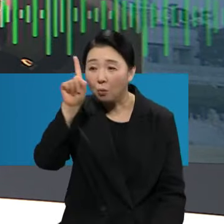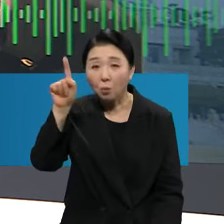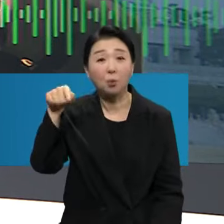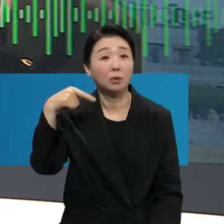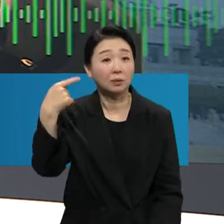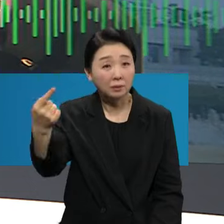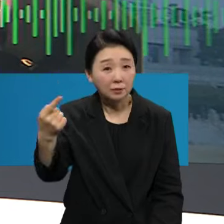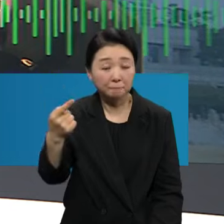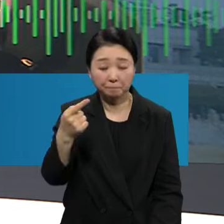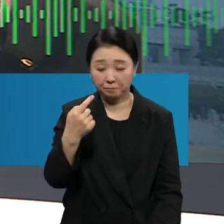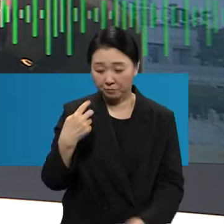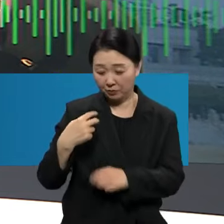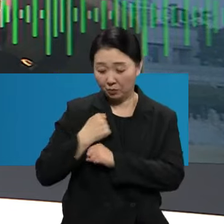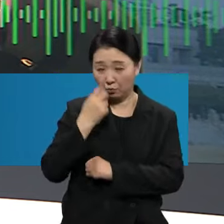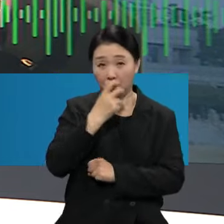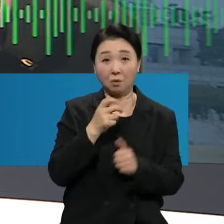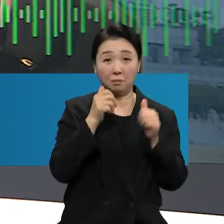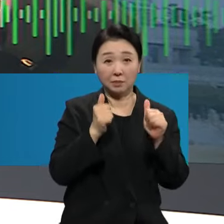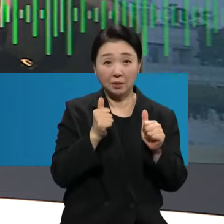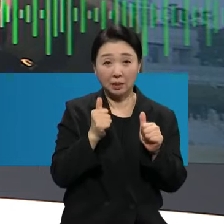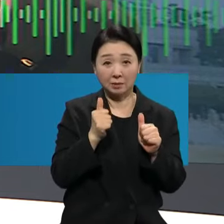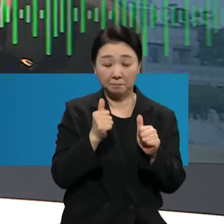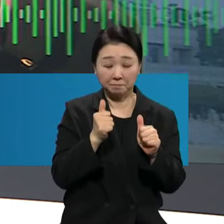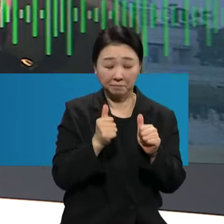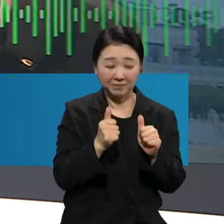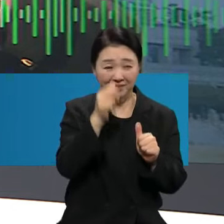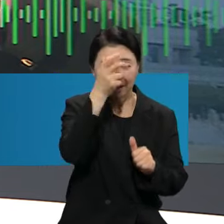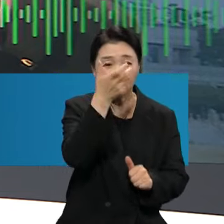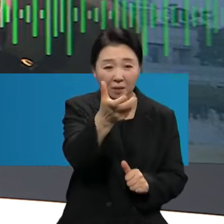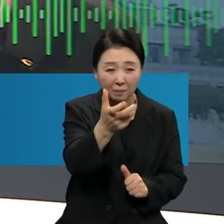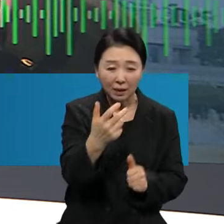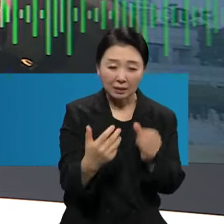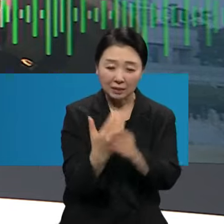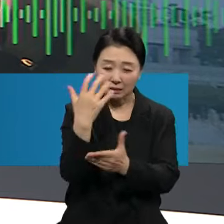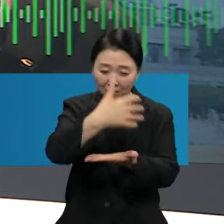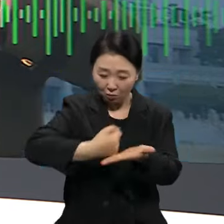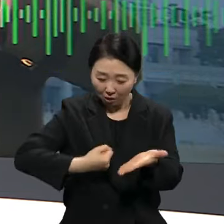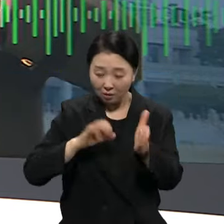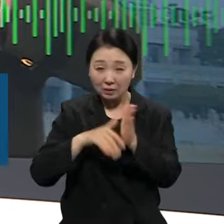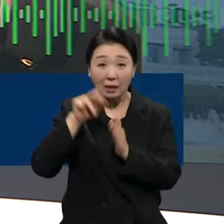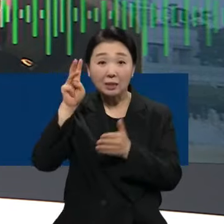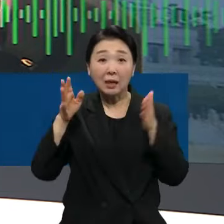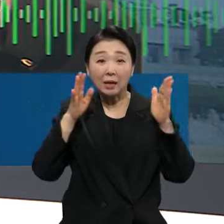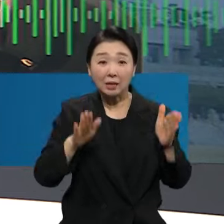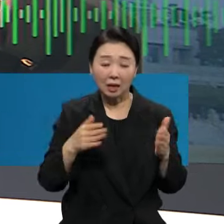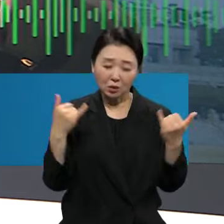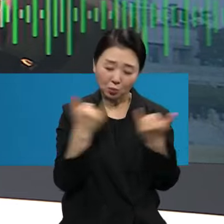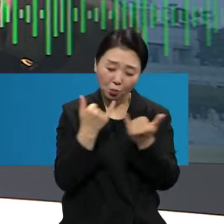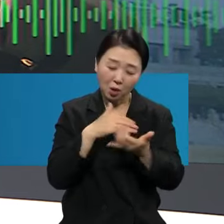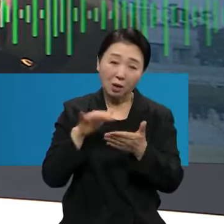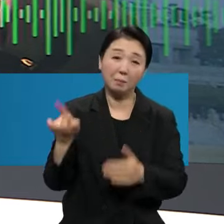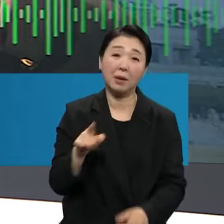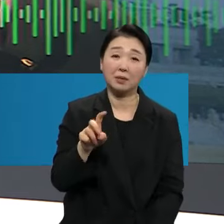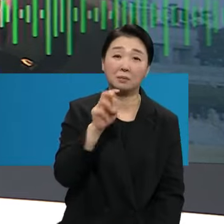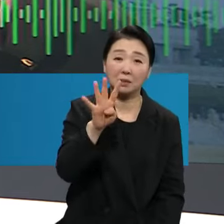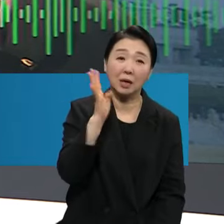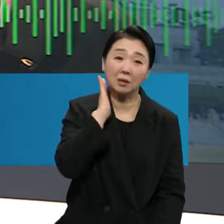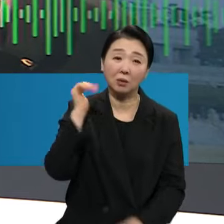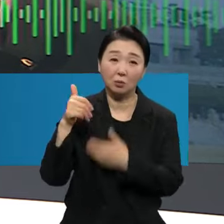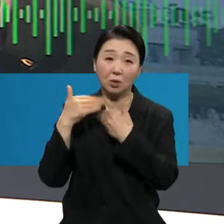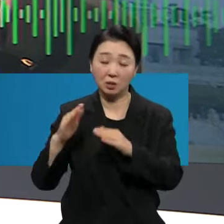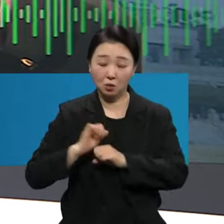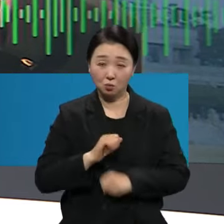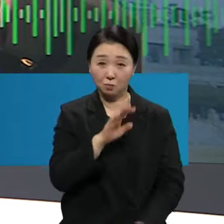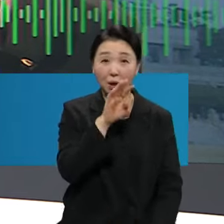뒤부터 군검찰이 사건을 다시 회수해 오기까지 나흘간 124차례 대통령실과 국방부